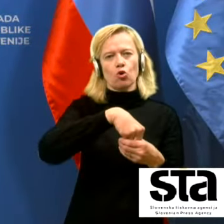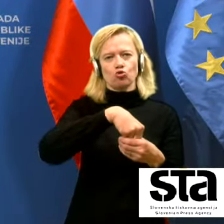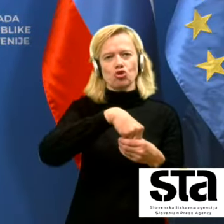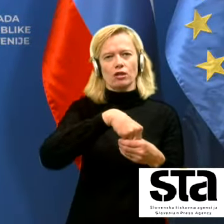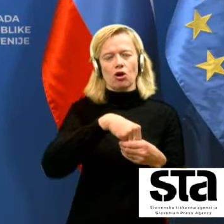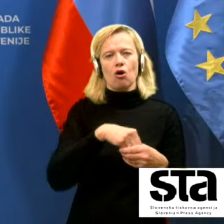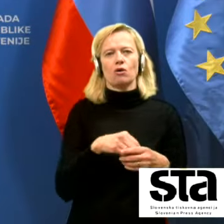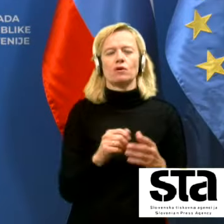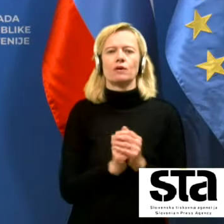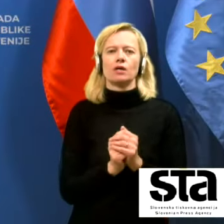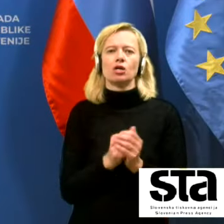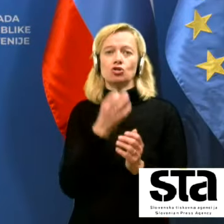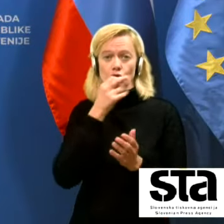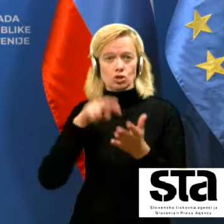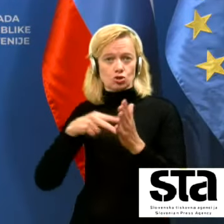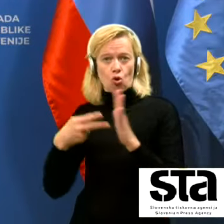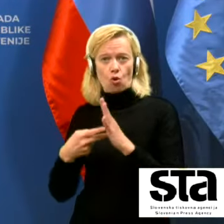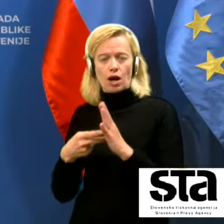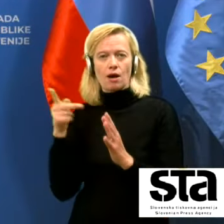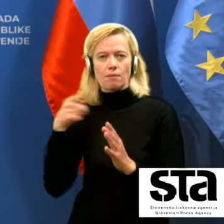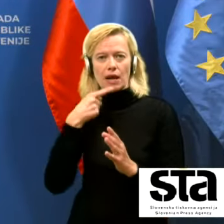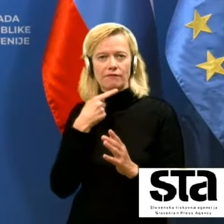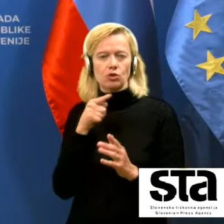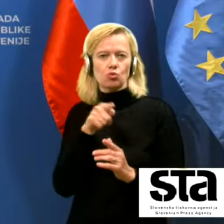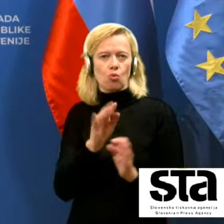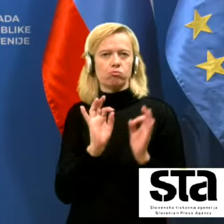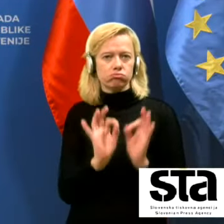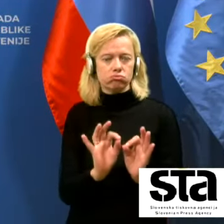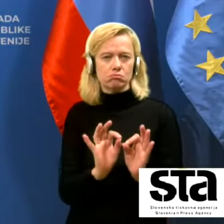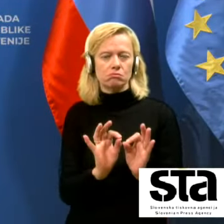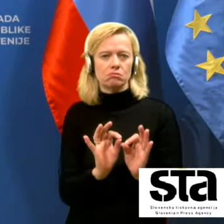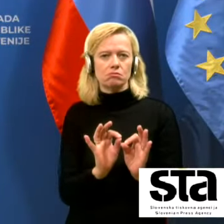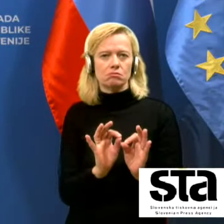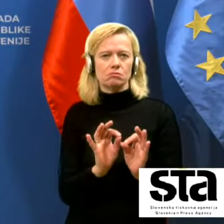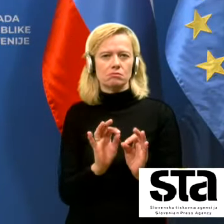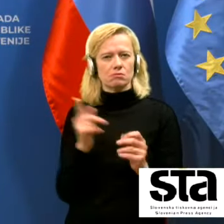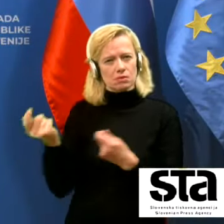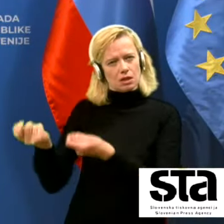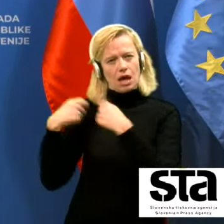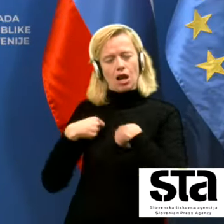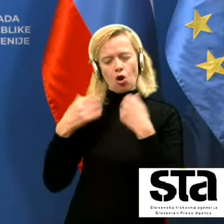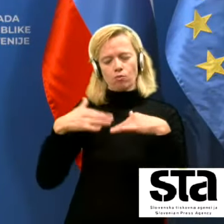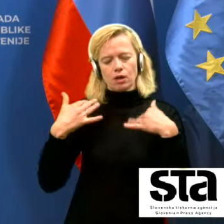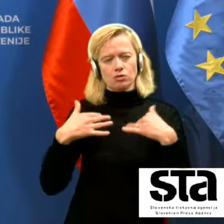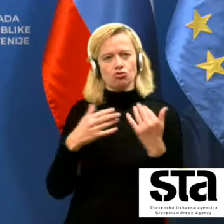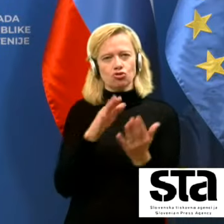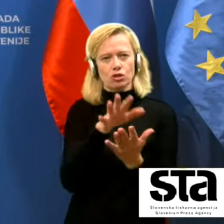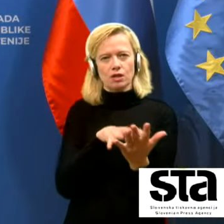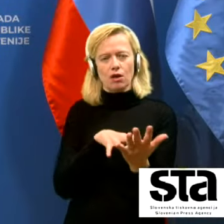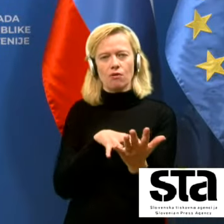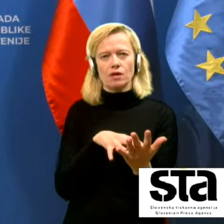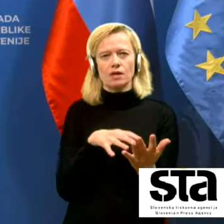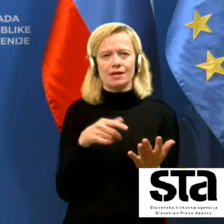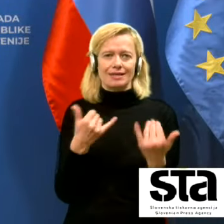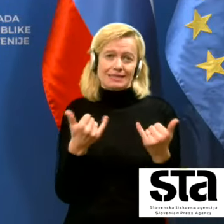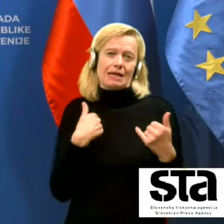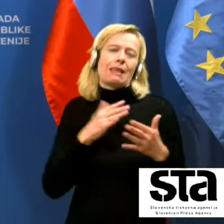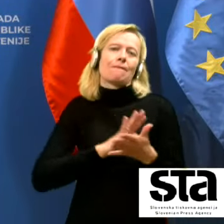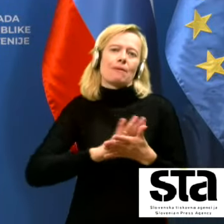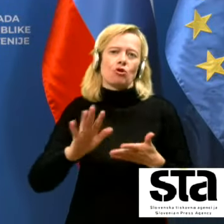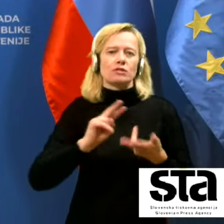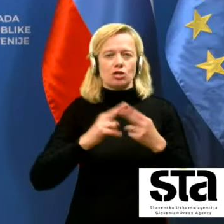čez stroka to zagovarja, ob tej obrazložitvi, ki so jo meni dali in sem jo zdaj smogoče na preprost način